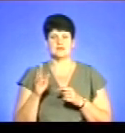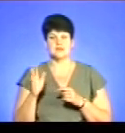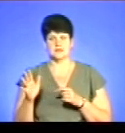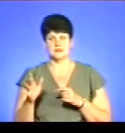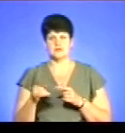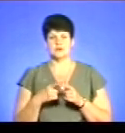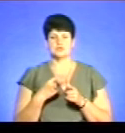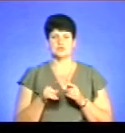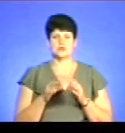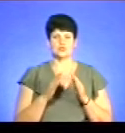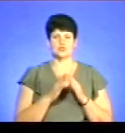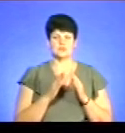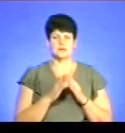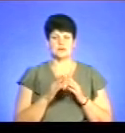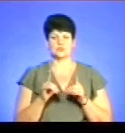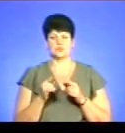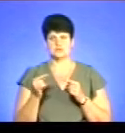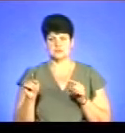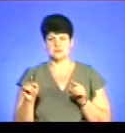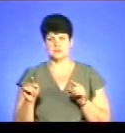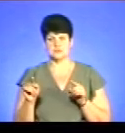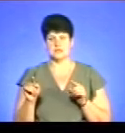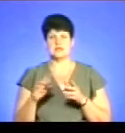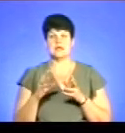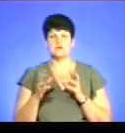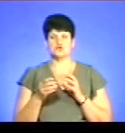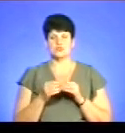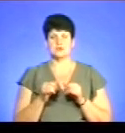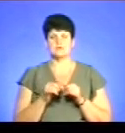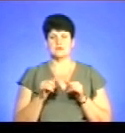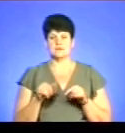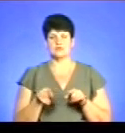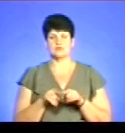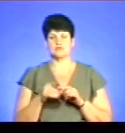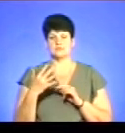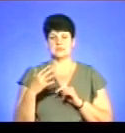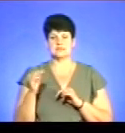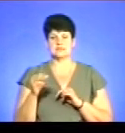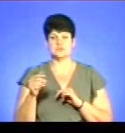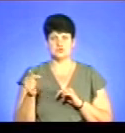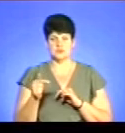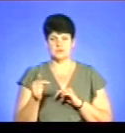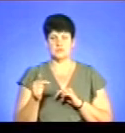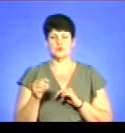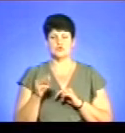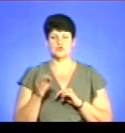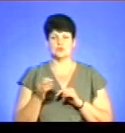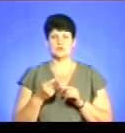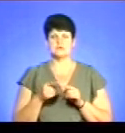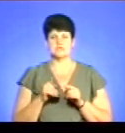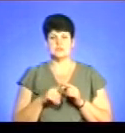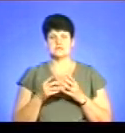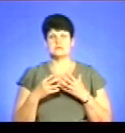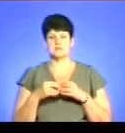чи на будинок, чи на щось інше, на суму, яка перевищує також 50 тисяч гривень, то також сім'я